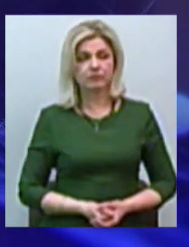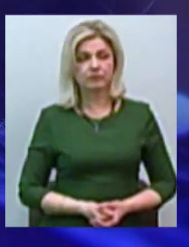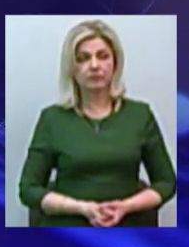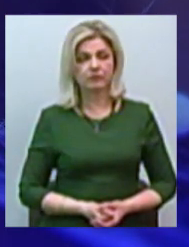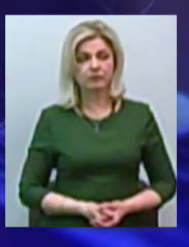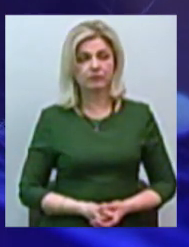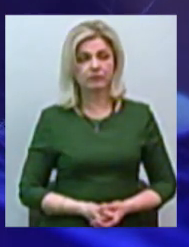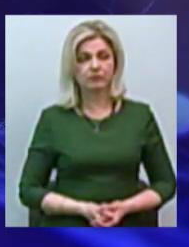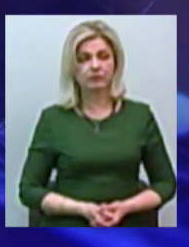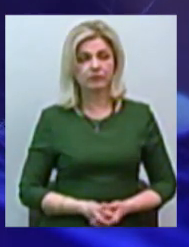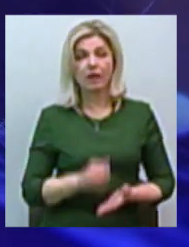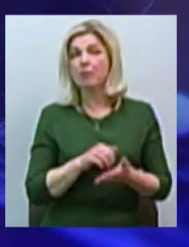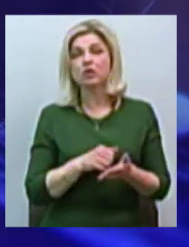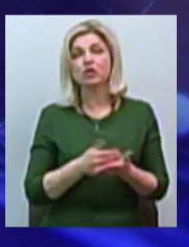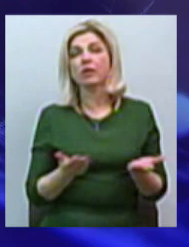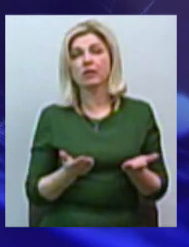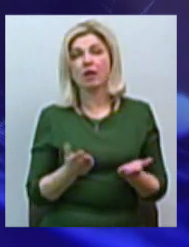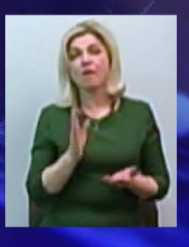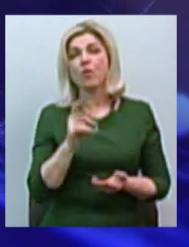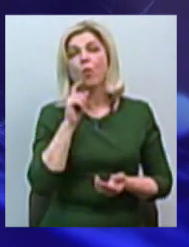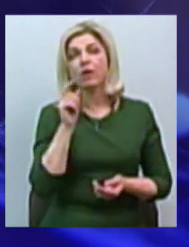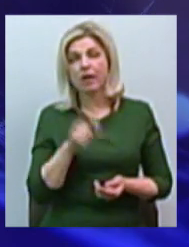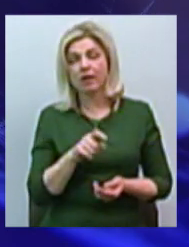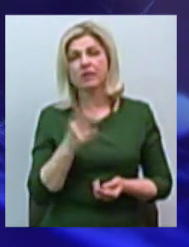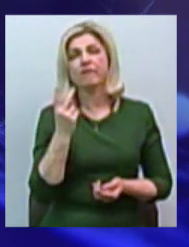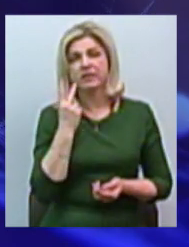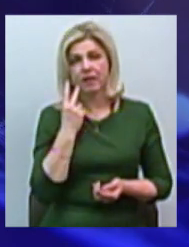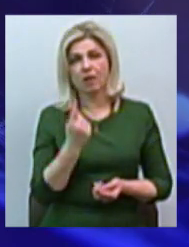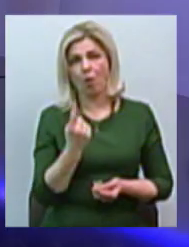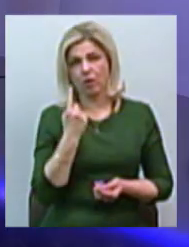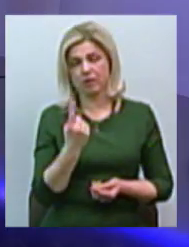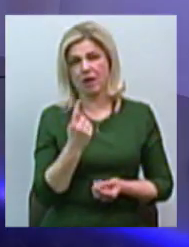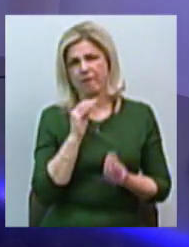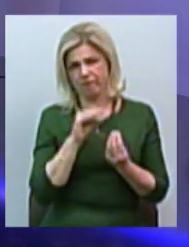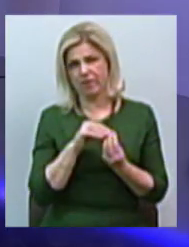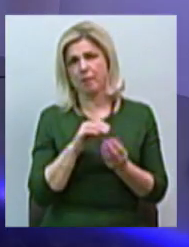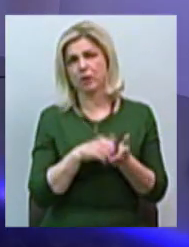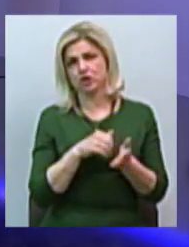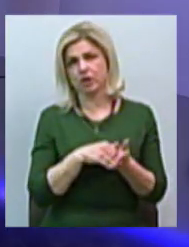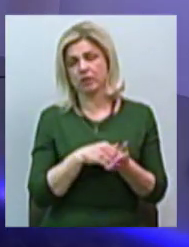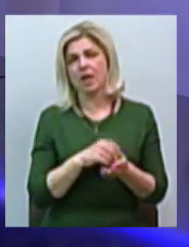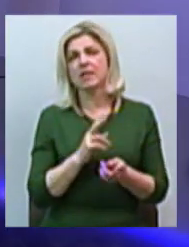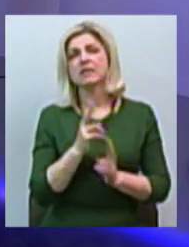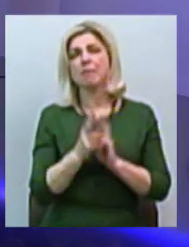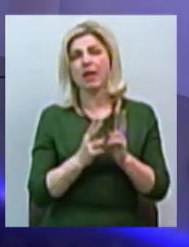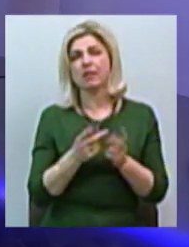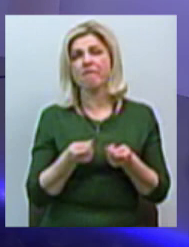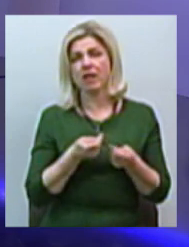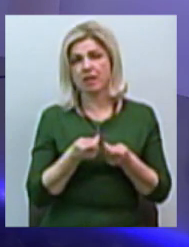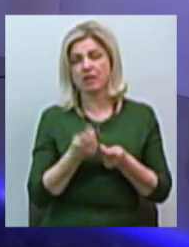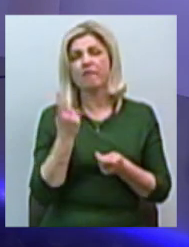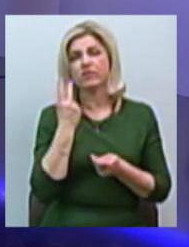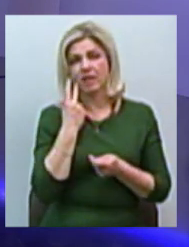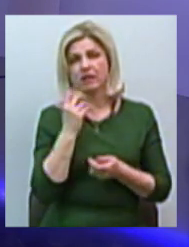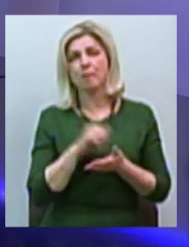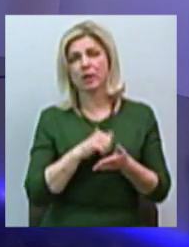Знаєте, в Україні, по-моєму, завжди одна та жа причина. Во-первых, сміна власть – це завжди причина для